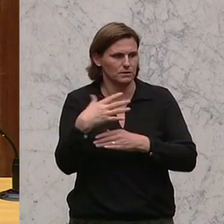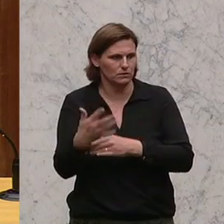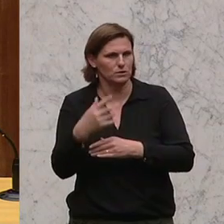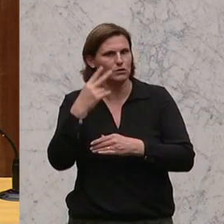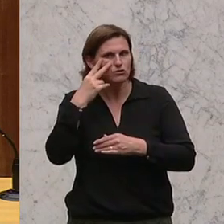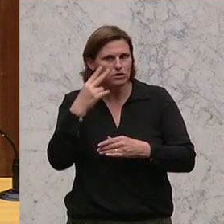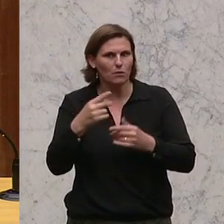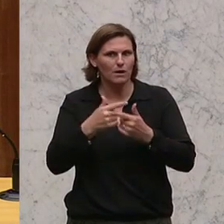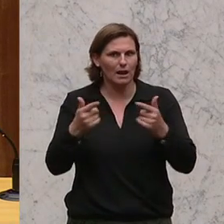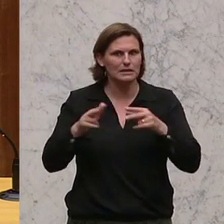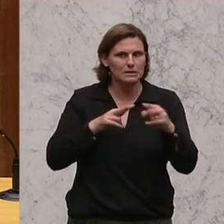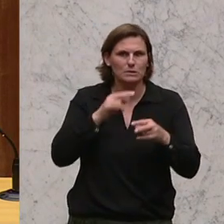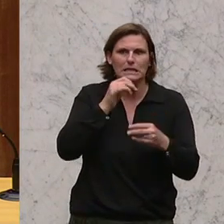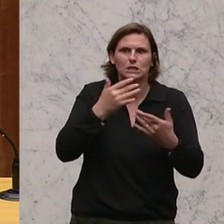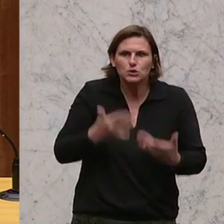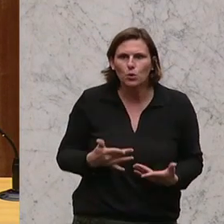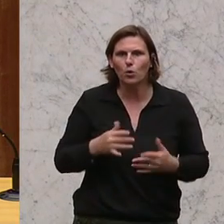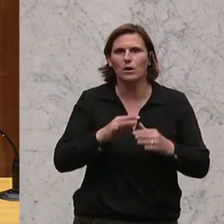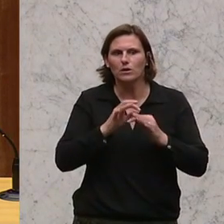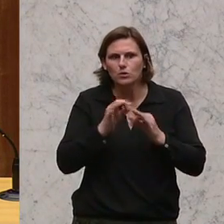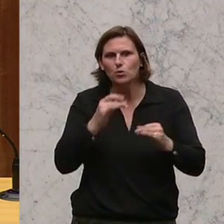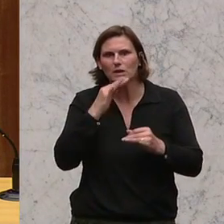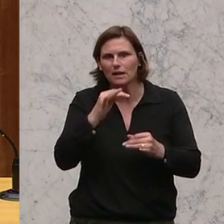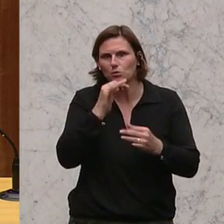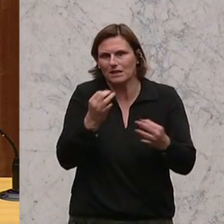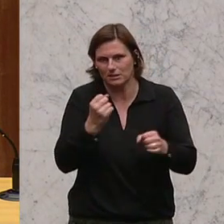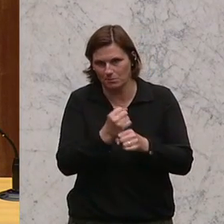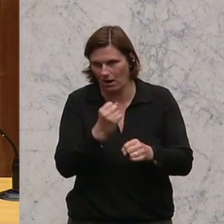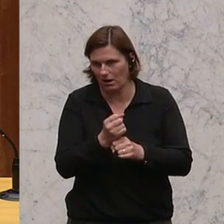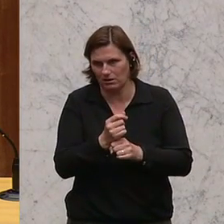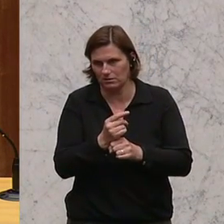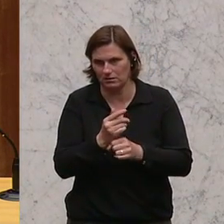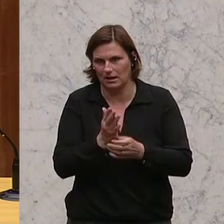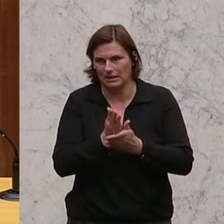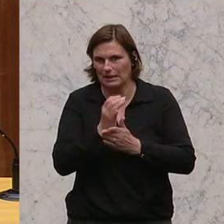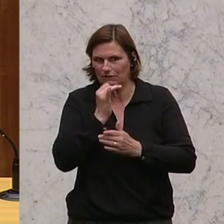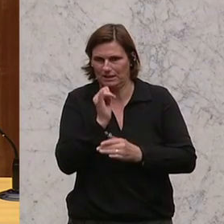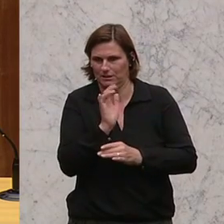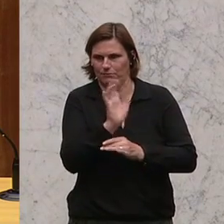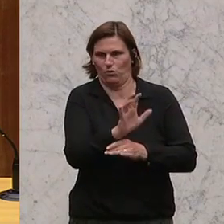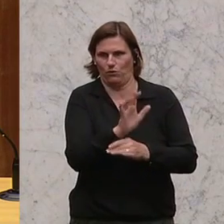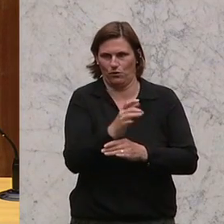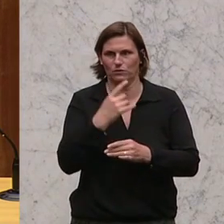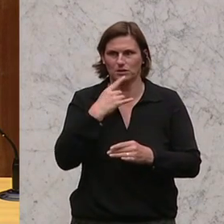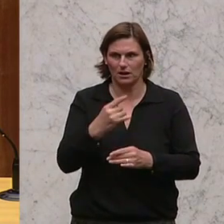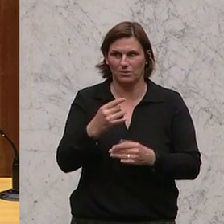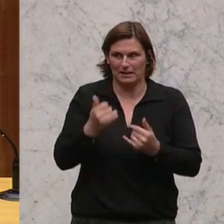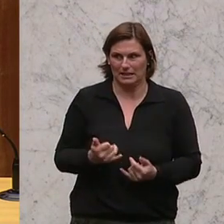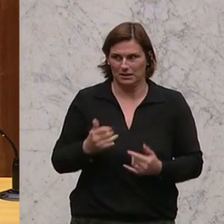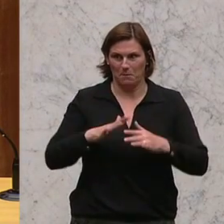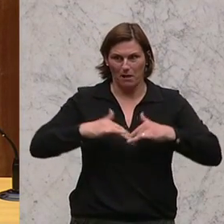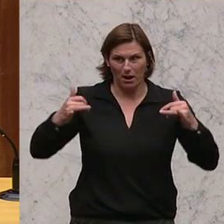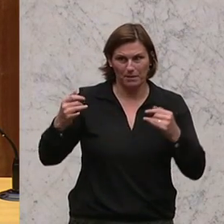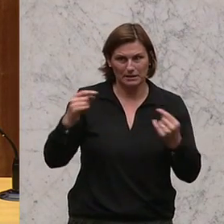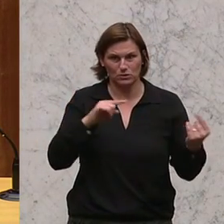den Grünen besetzt werden, ist es nicht so, dass sie nur darüber reden und nicht handeln. Und ich glaube, in einer Debatte wie hier im Parlament